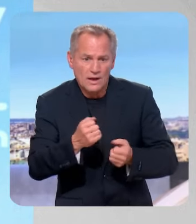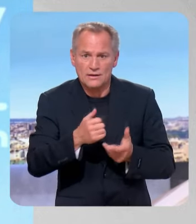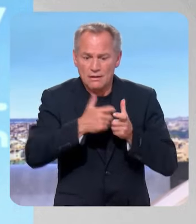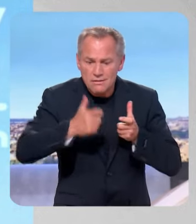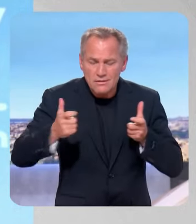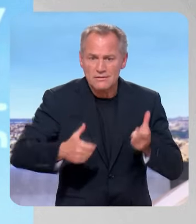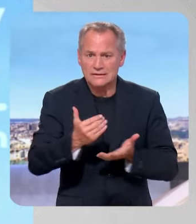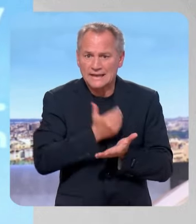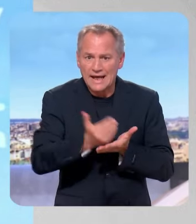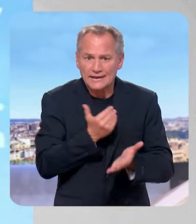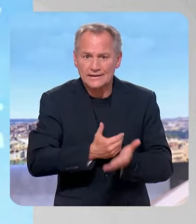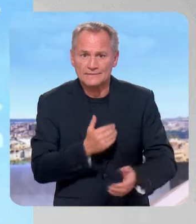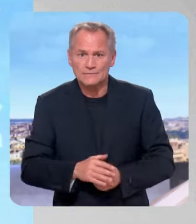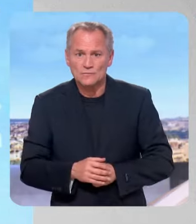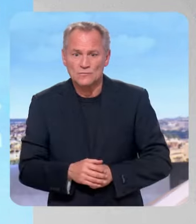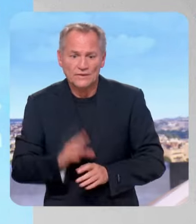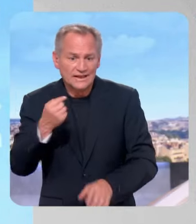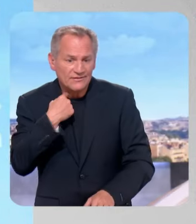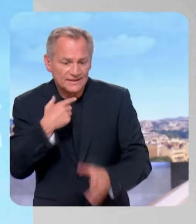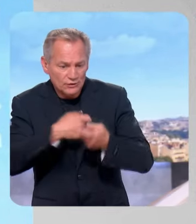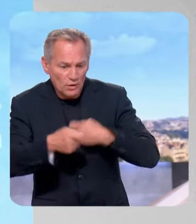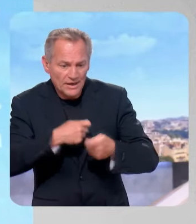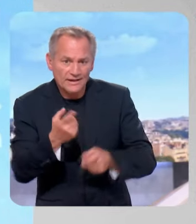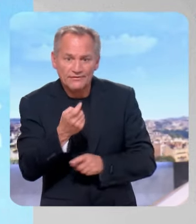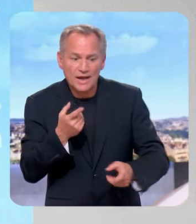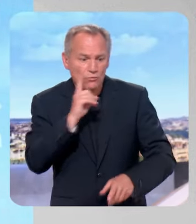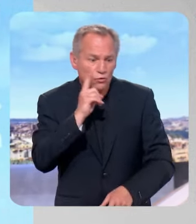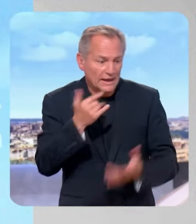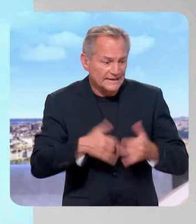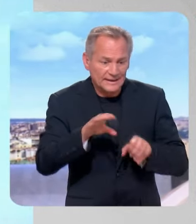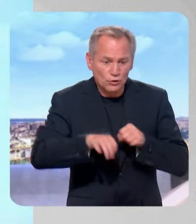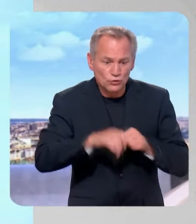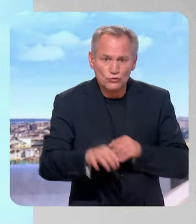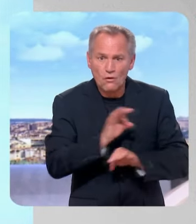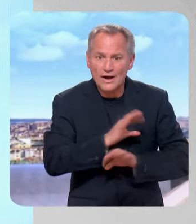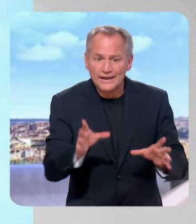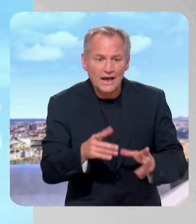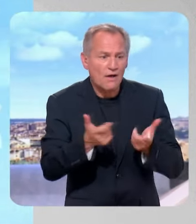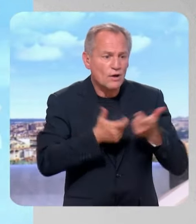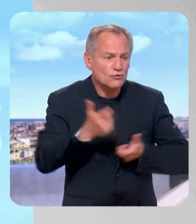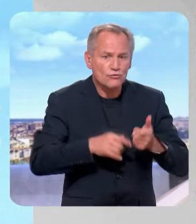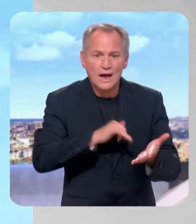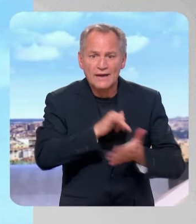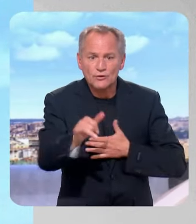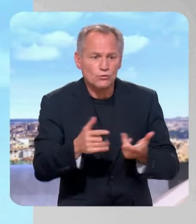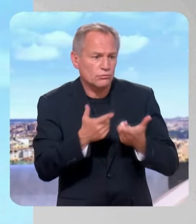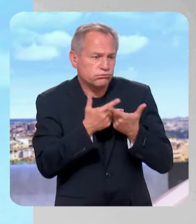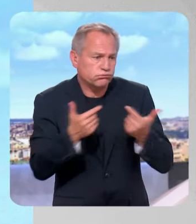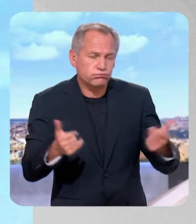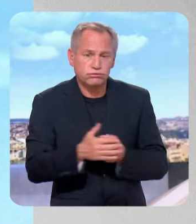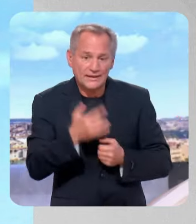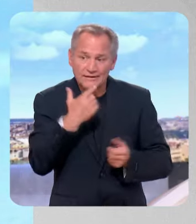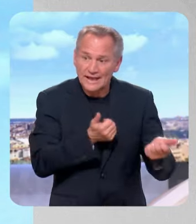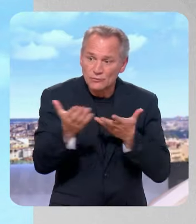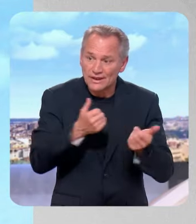production. Pourquoi est qu'on a des déficits de commercial ? Si vous ne produisez pas des voitures, des avions, des biens manufacturiers, et que vous n'avez rien à exporter, vous avez un déficit